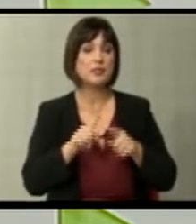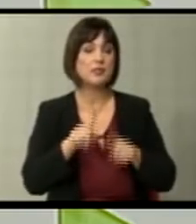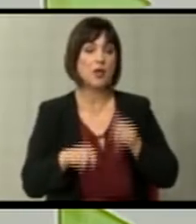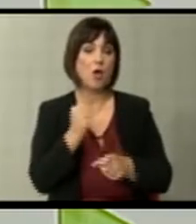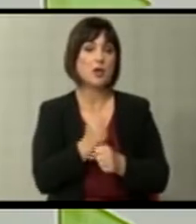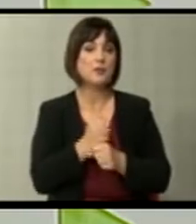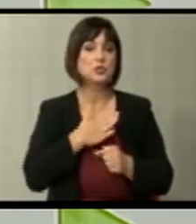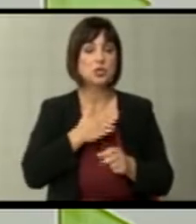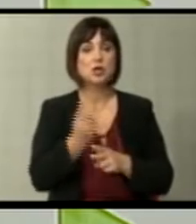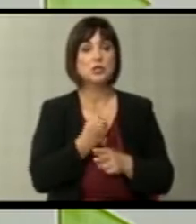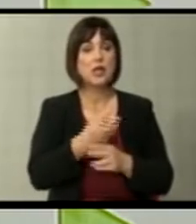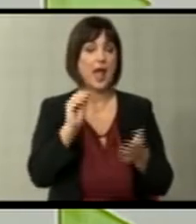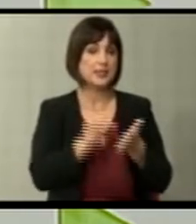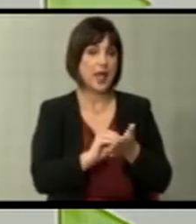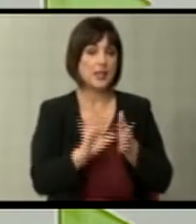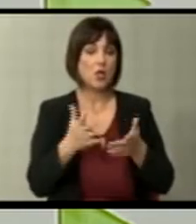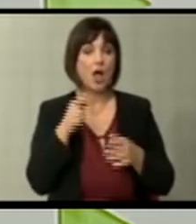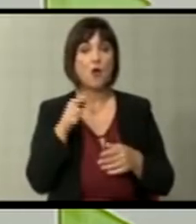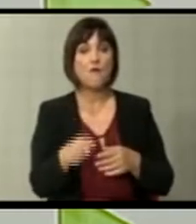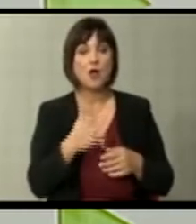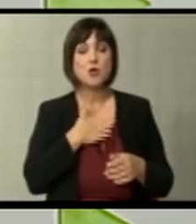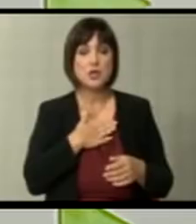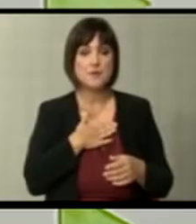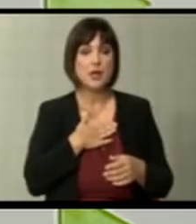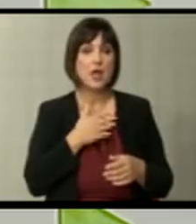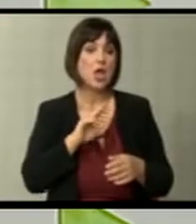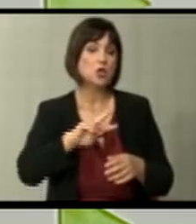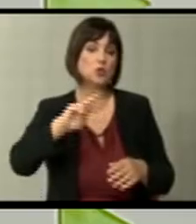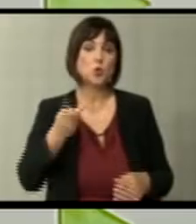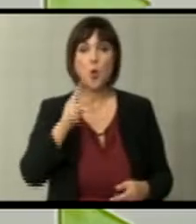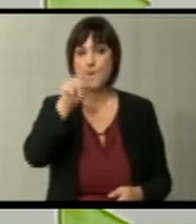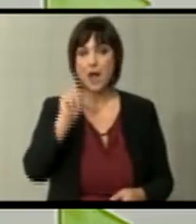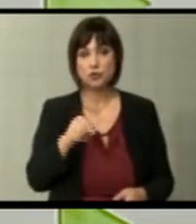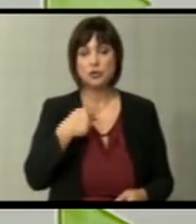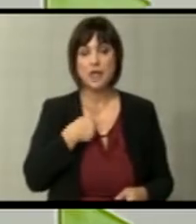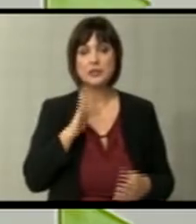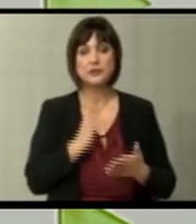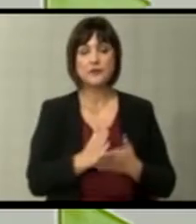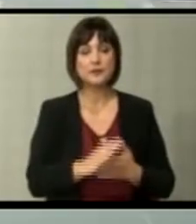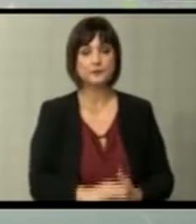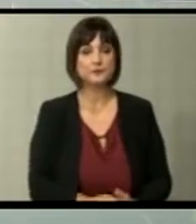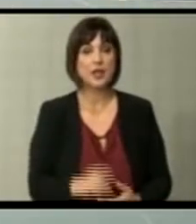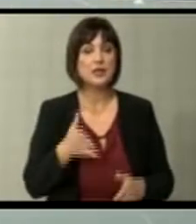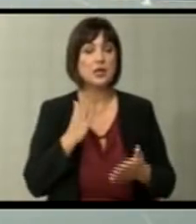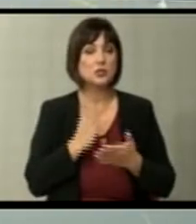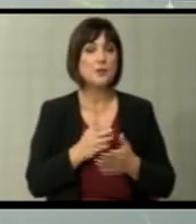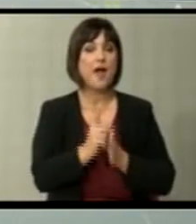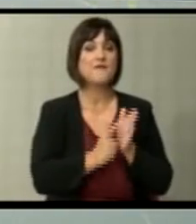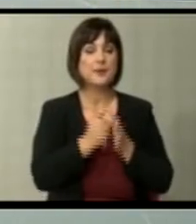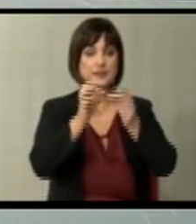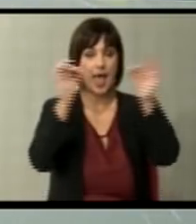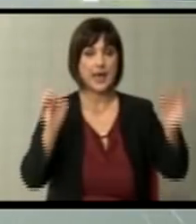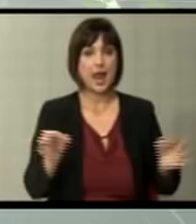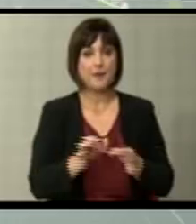со нашата земја датум дали како тако ќе има е веќе друго прашање. Дали се определи воопшто временска